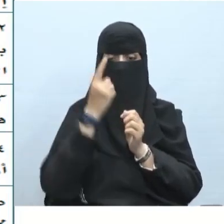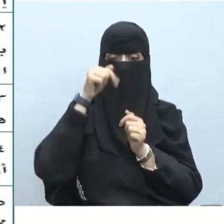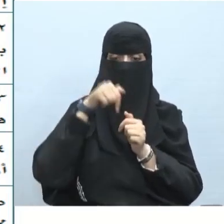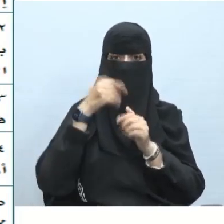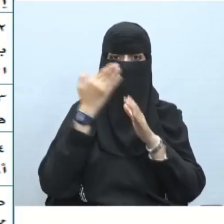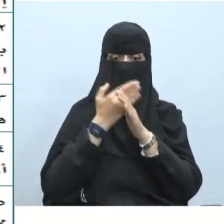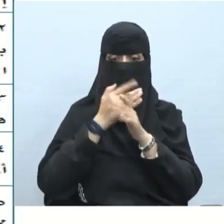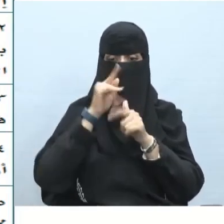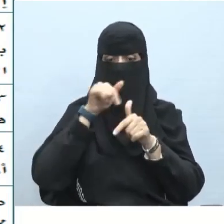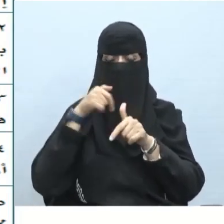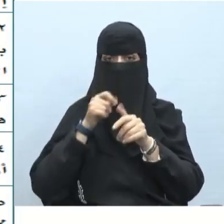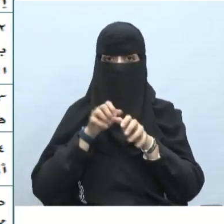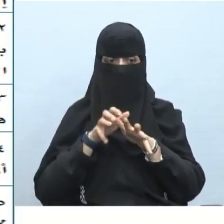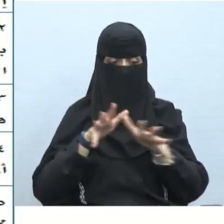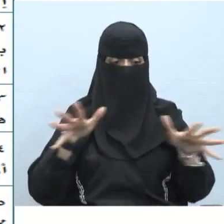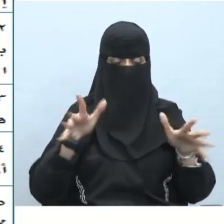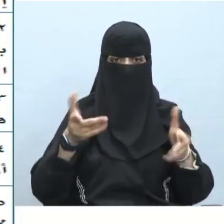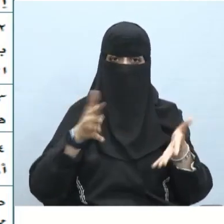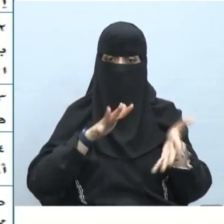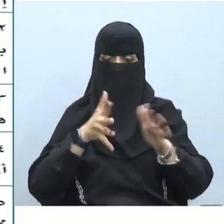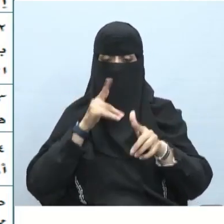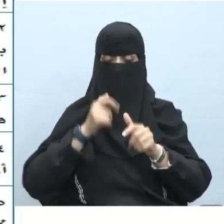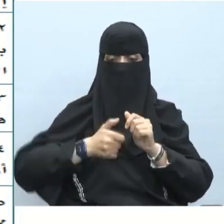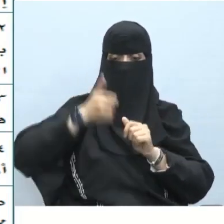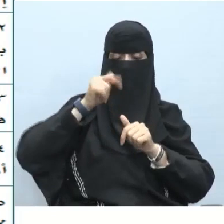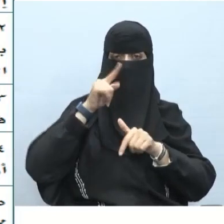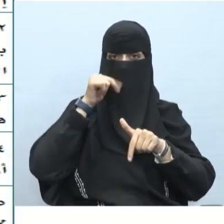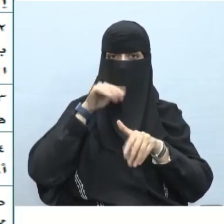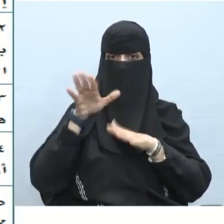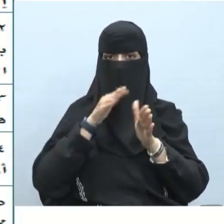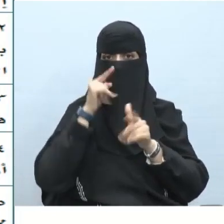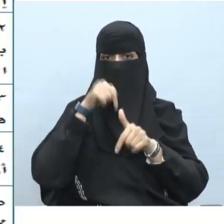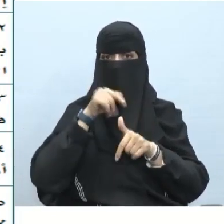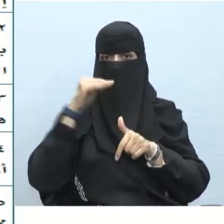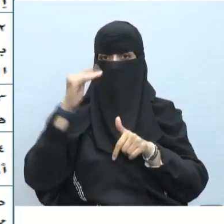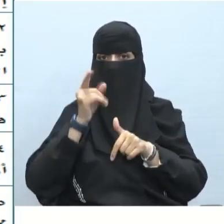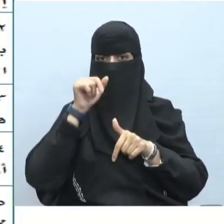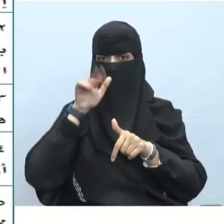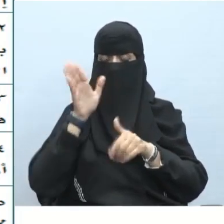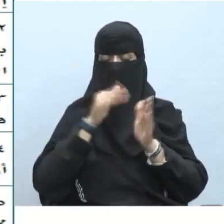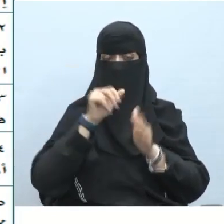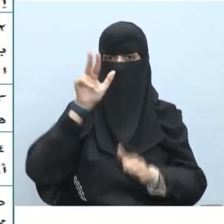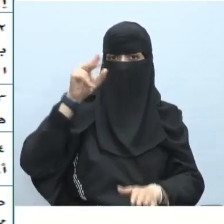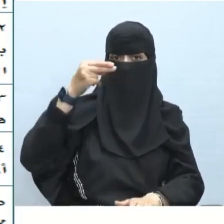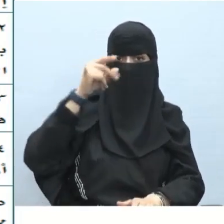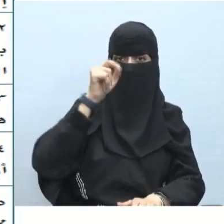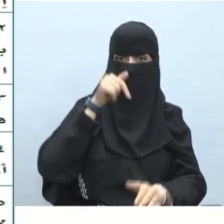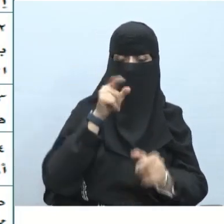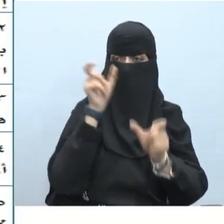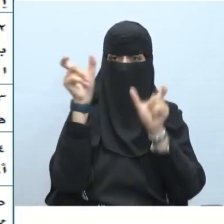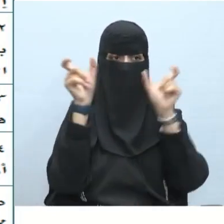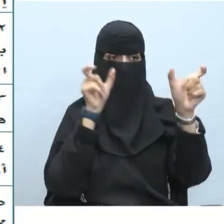السبيلين الضياع أو النجاة إذن هنا حرف العطف أو جاء بين